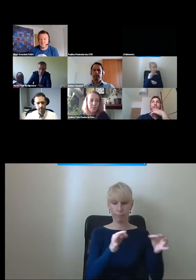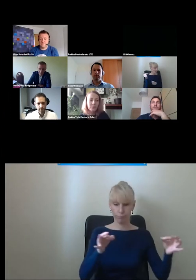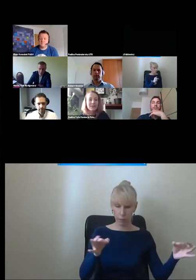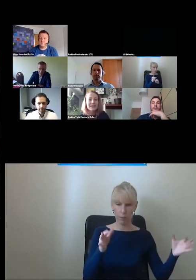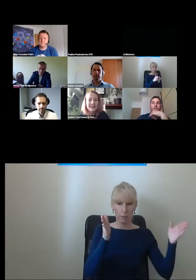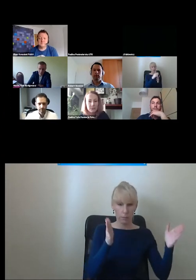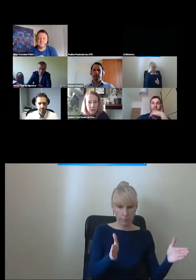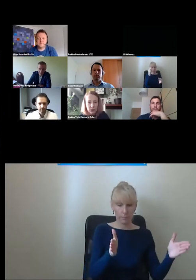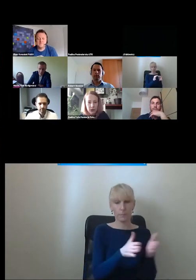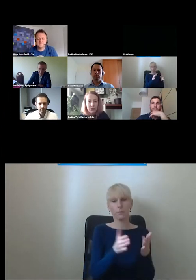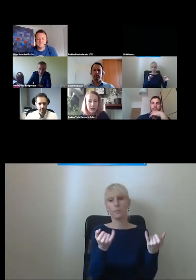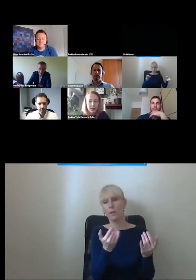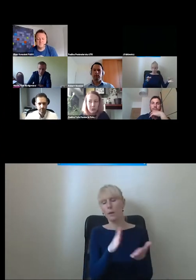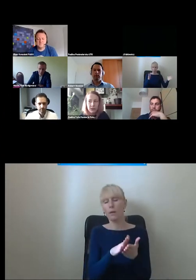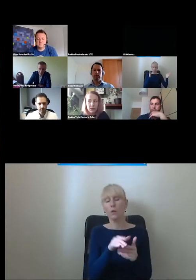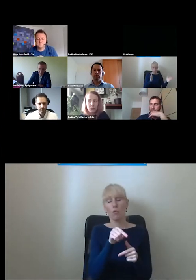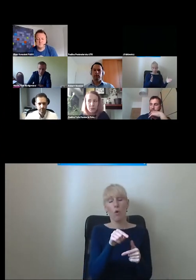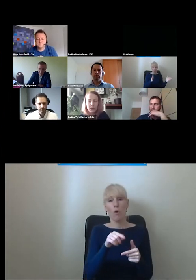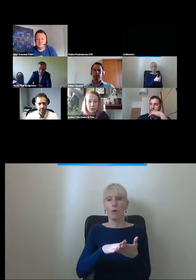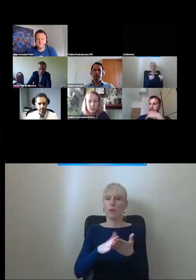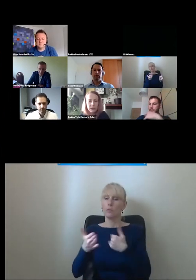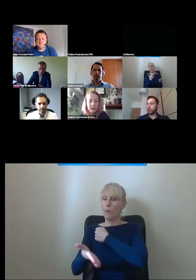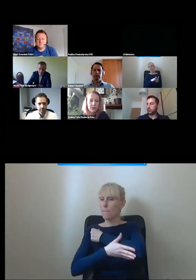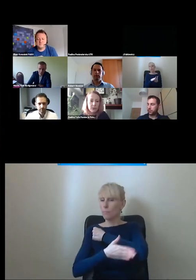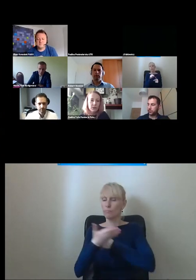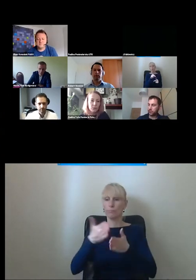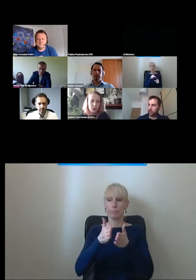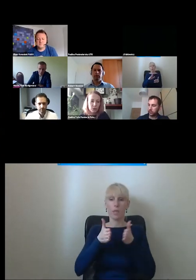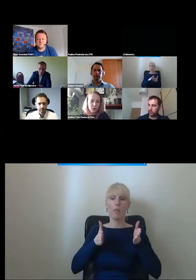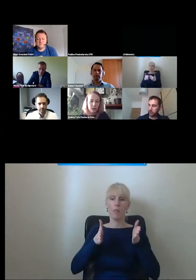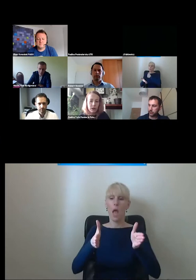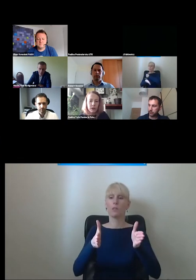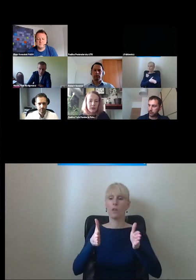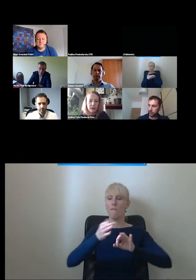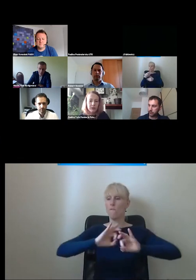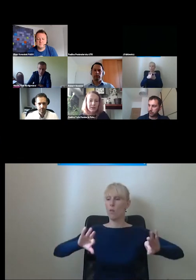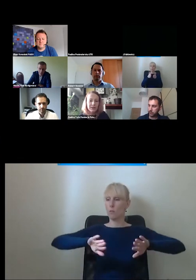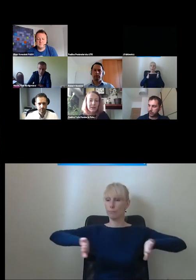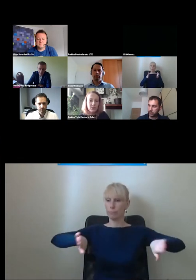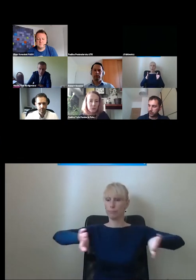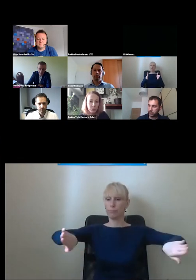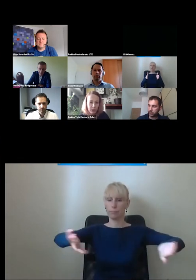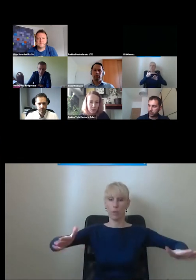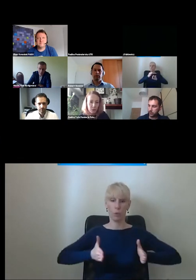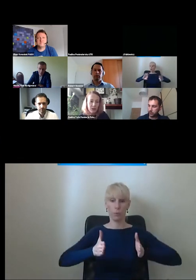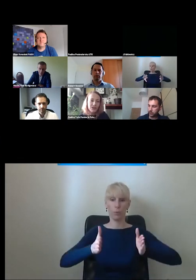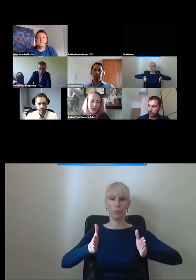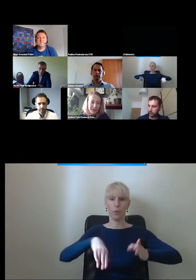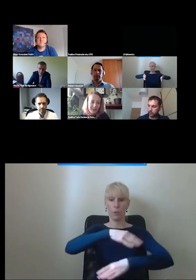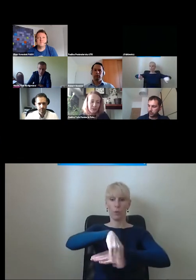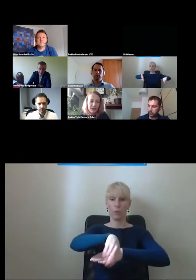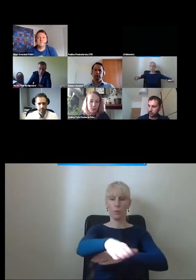więc zazwyczaj zachowanie tej podstawowej trasy wolnej od przeszkód nie stanowi problemu.